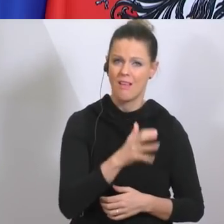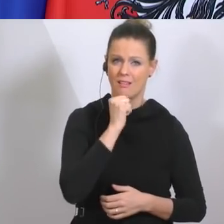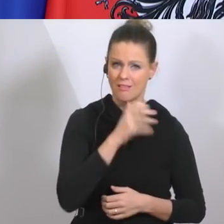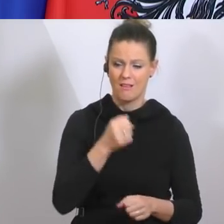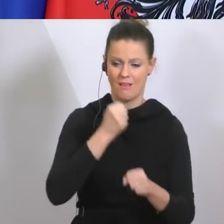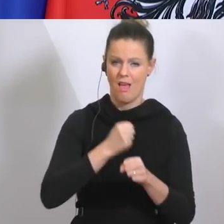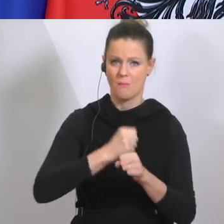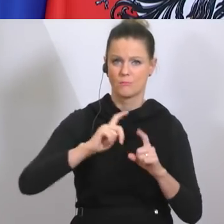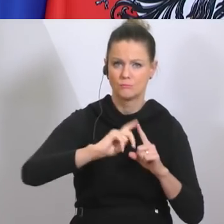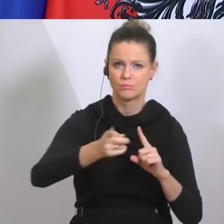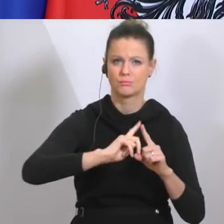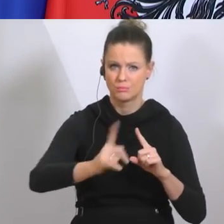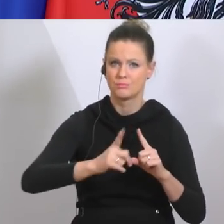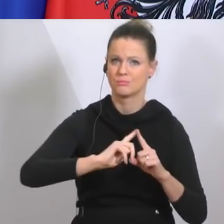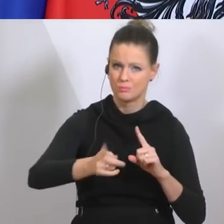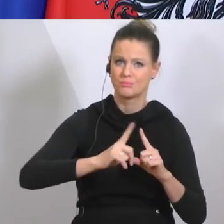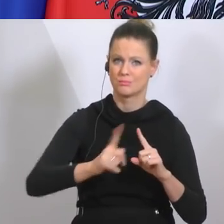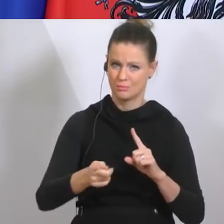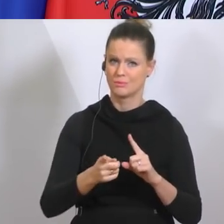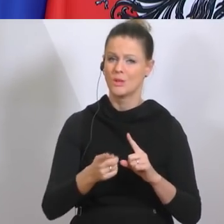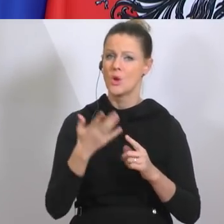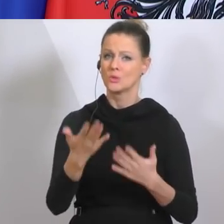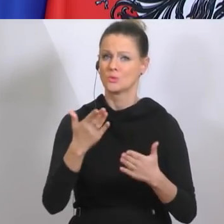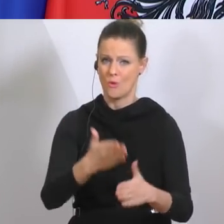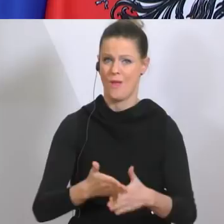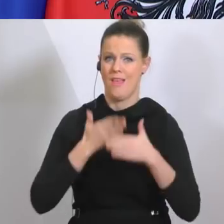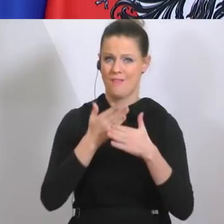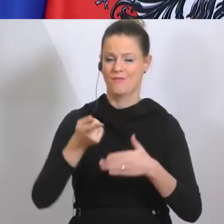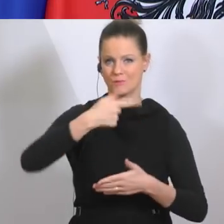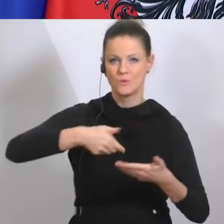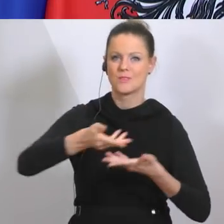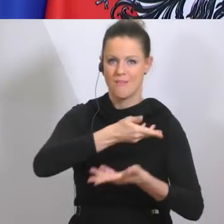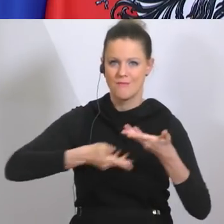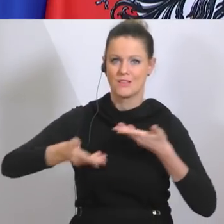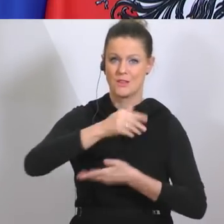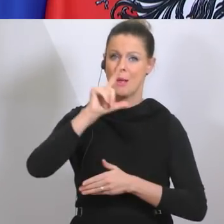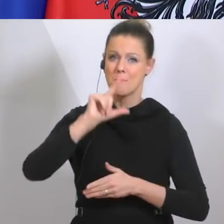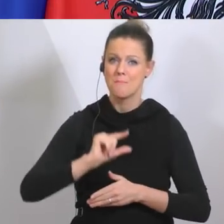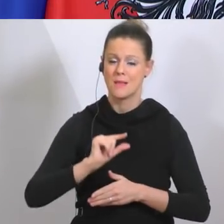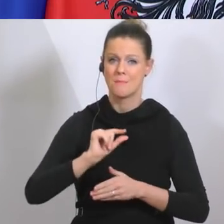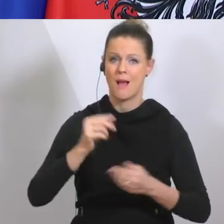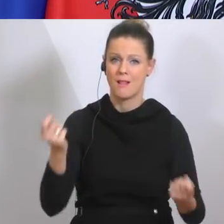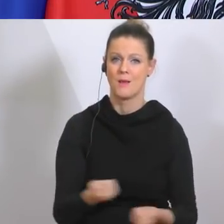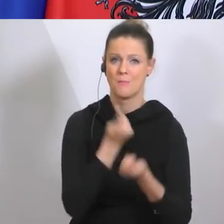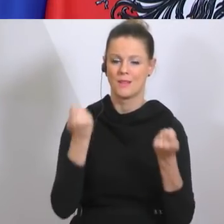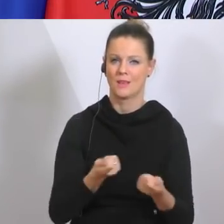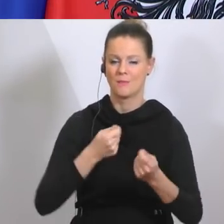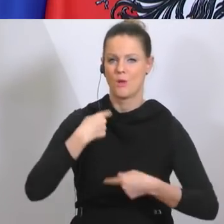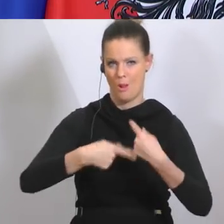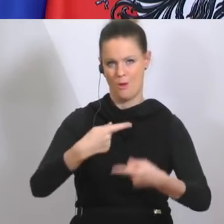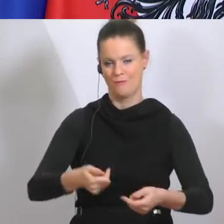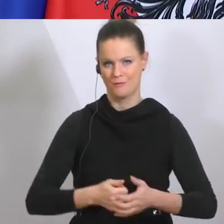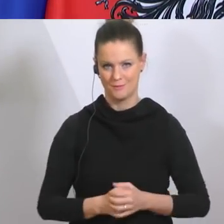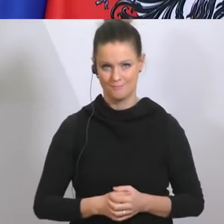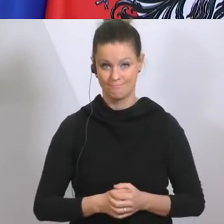gehen und so einen Beitrag dazu leisten, dass unsere Wirtschaft zumindest auf einem Minimalbetrieb weiter funktioniert.